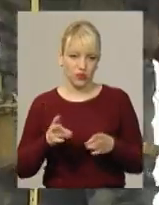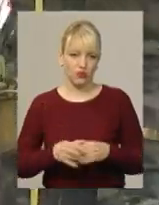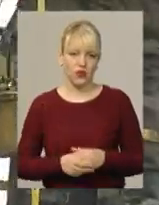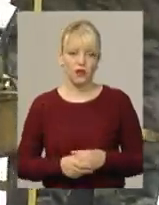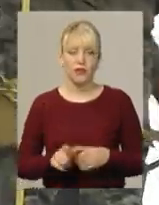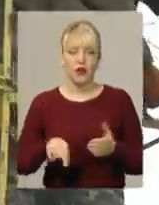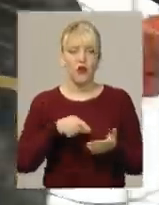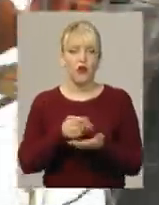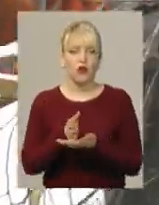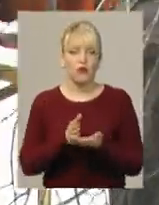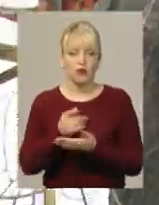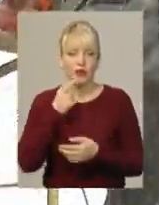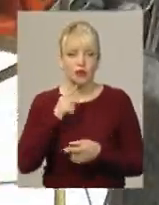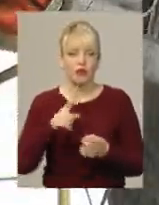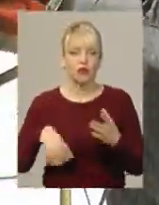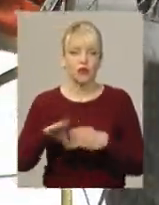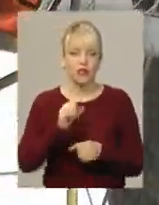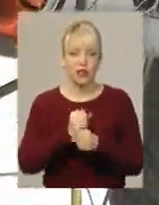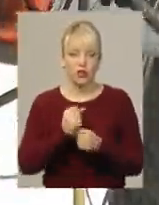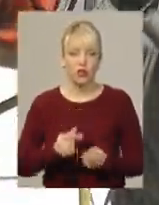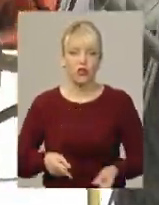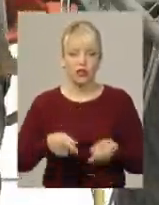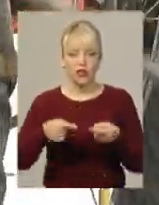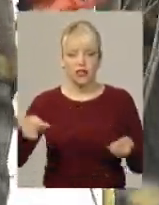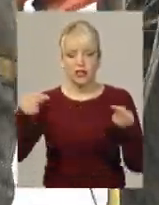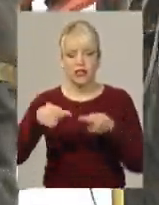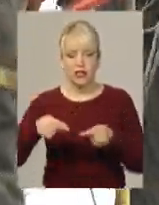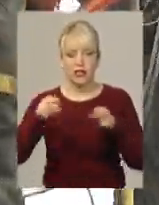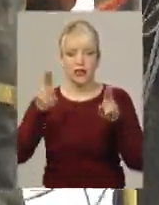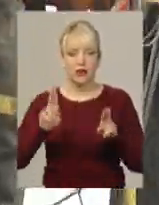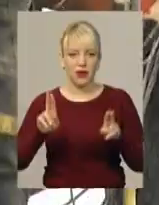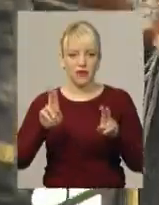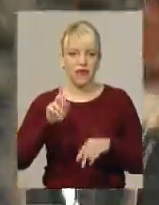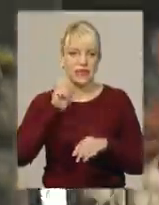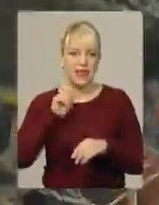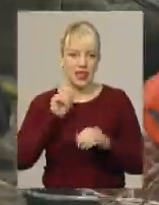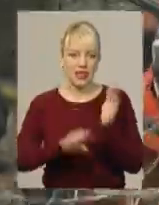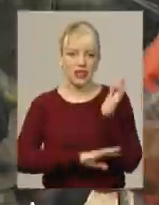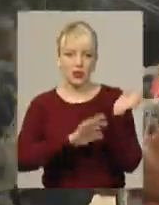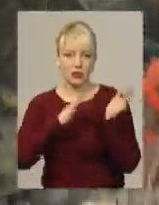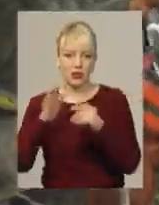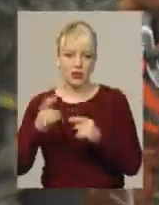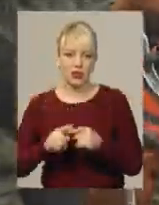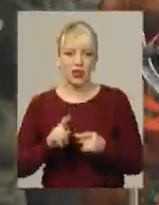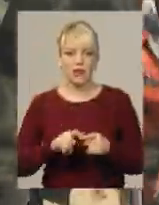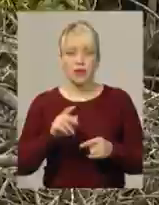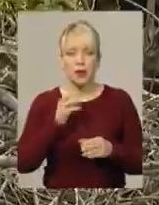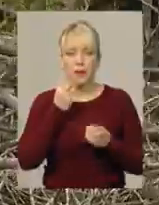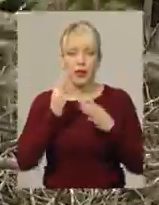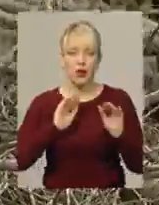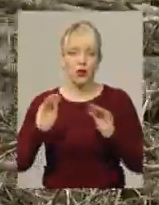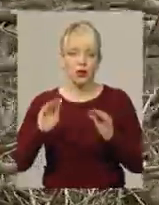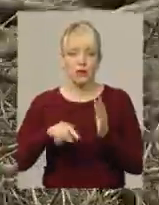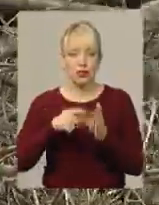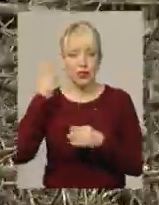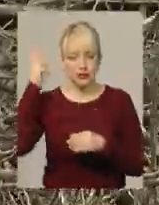Комунальники запевняють, що все роблять згідно з правилами утримання зелених насаджень. Головний спеціаліст відділу з благоустрою міста Хмельницького